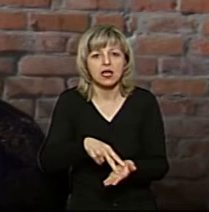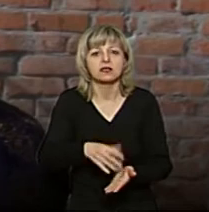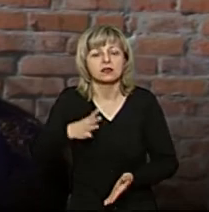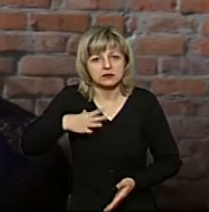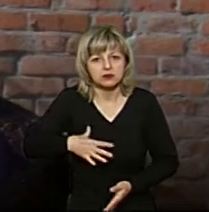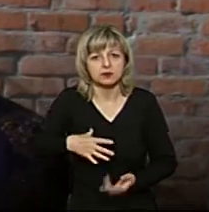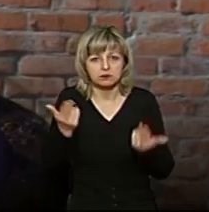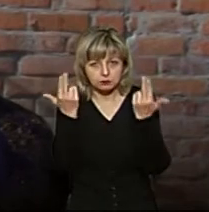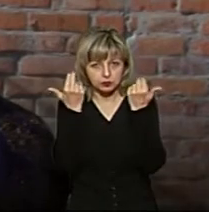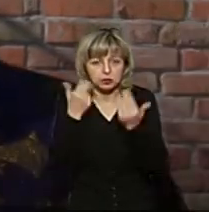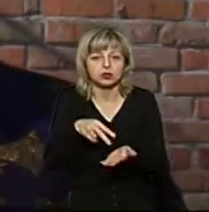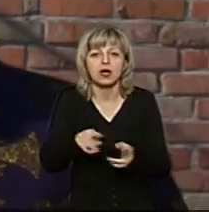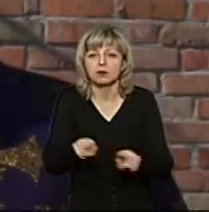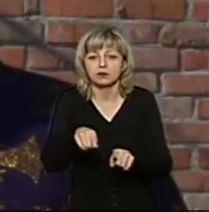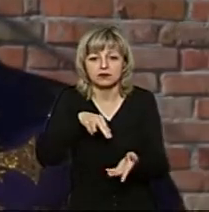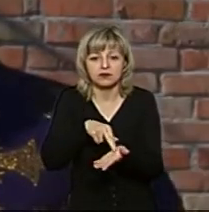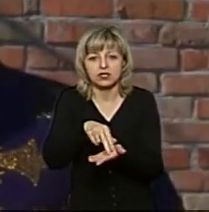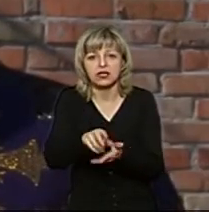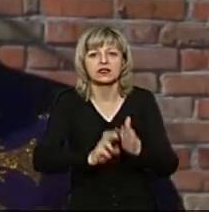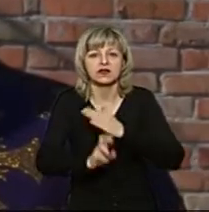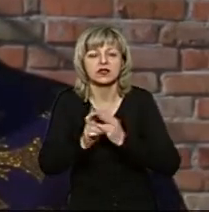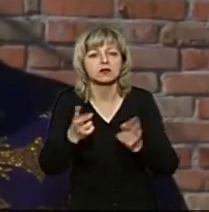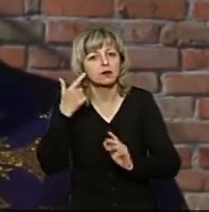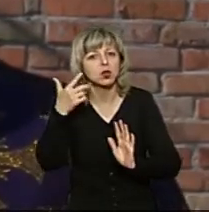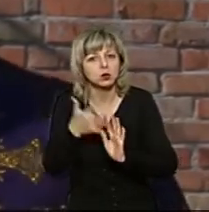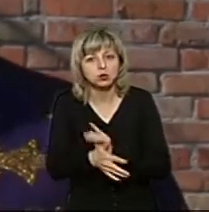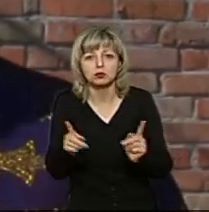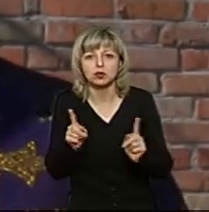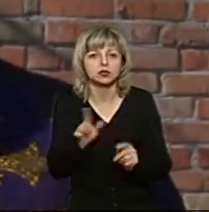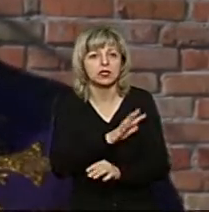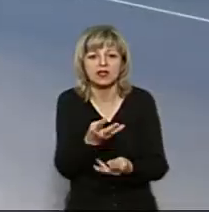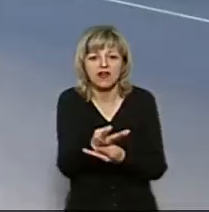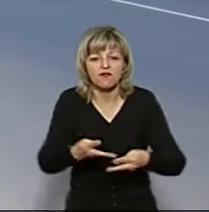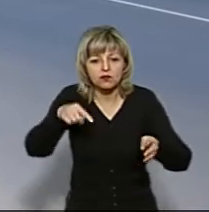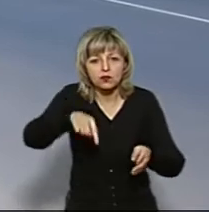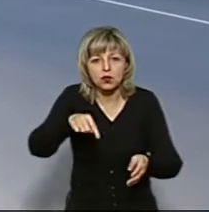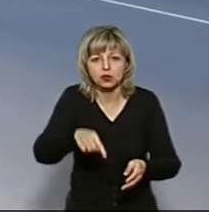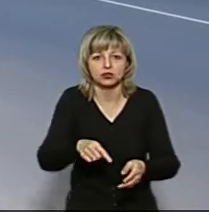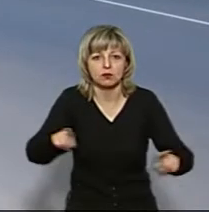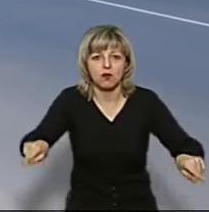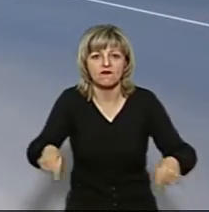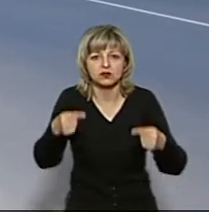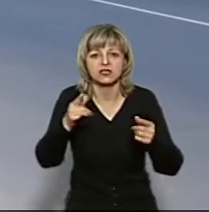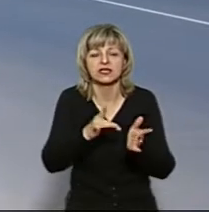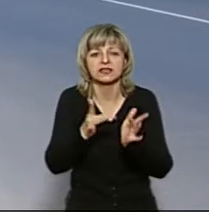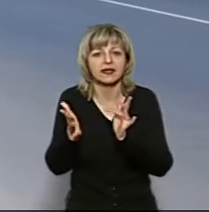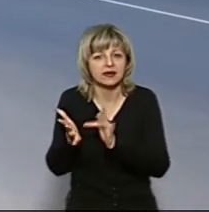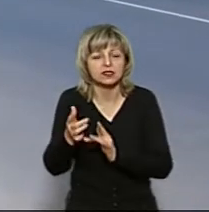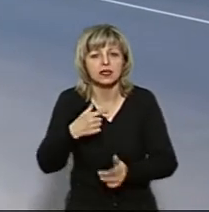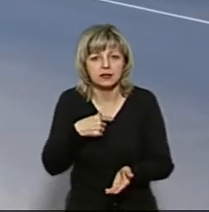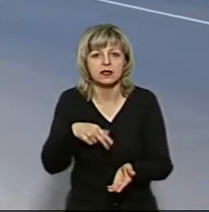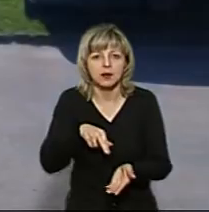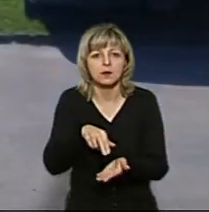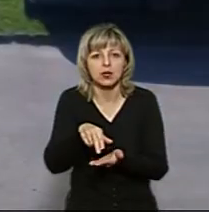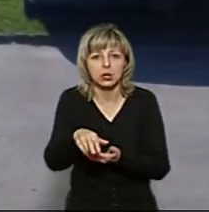моліться, так, як ви стояли в храмі. Належить розуміти, що не в Кошикові освяченому Воскресає Христос. Я піду